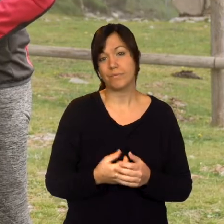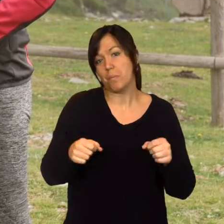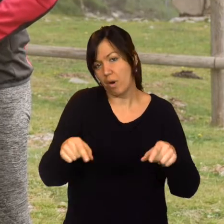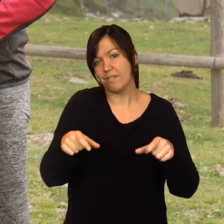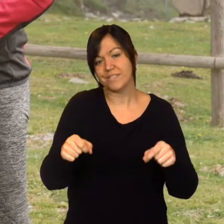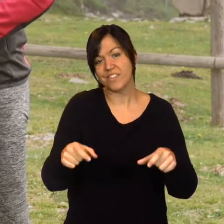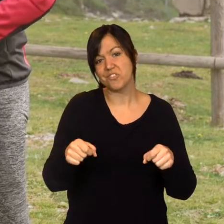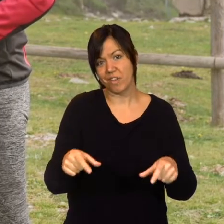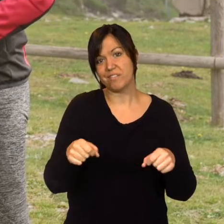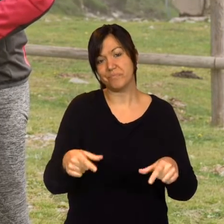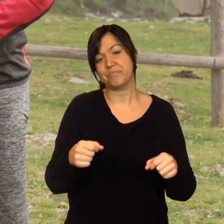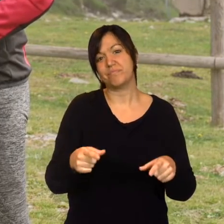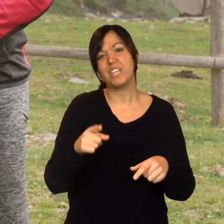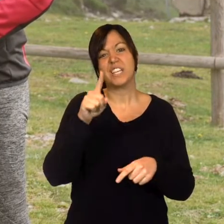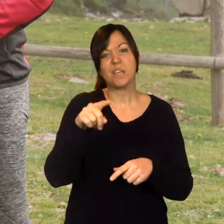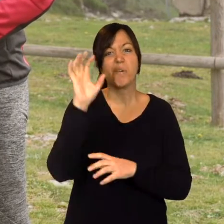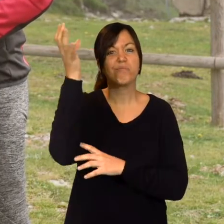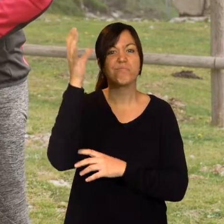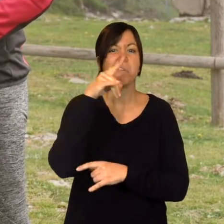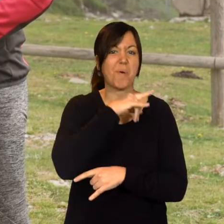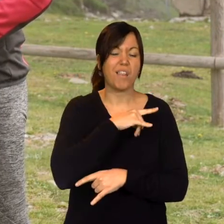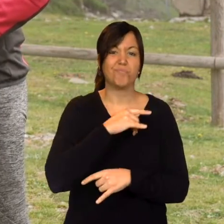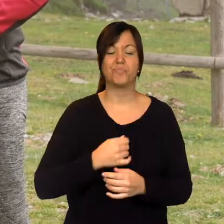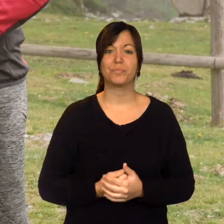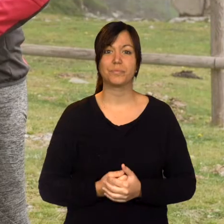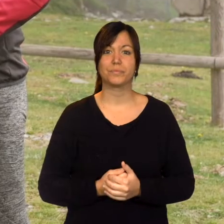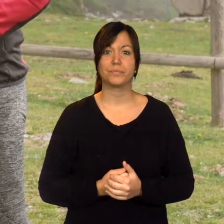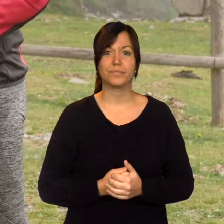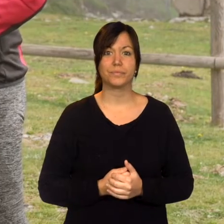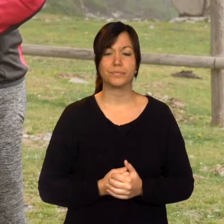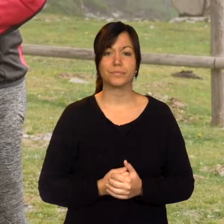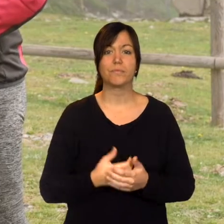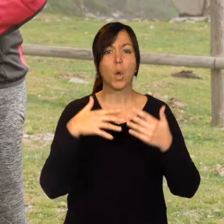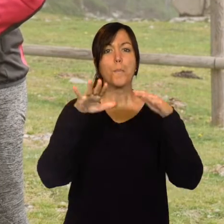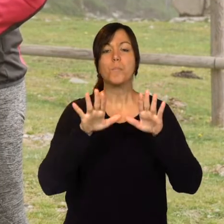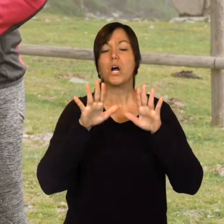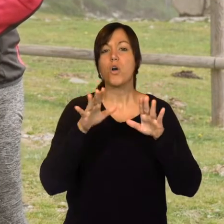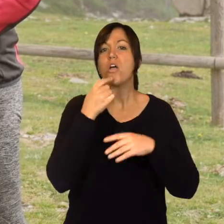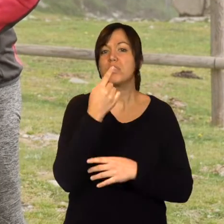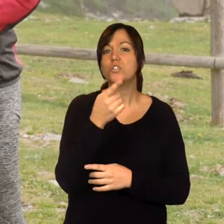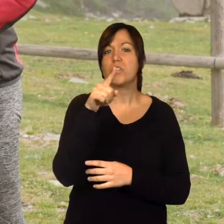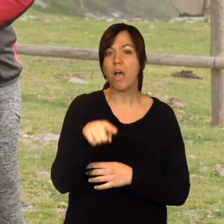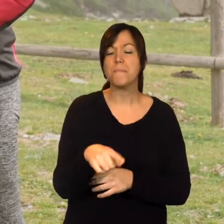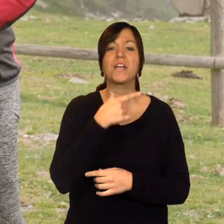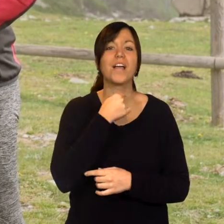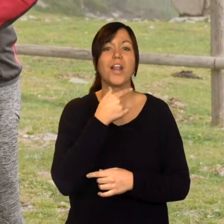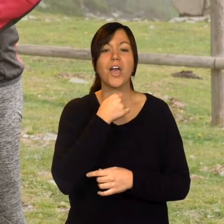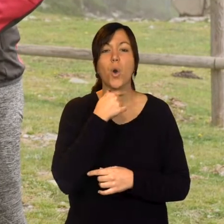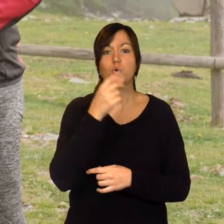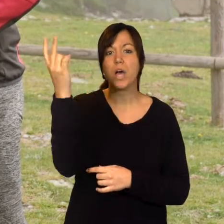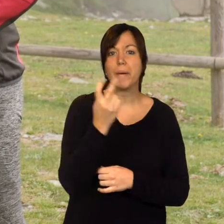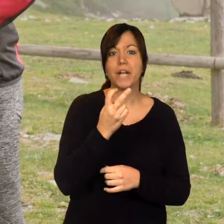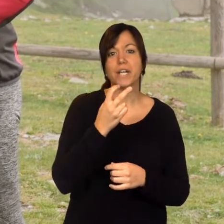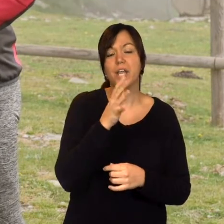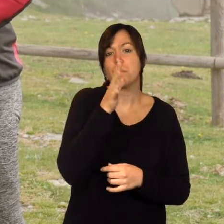Per la cadira. Per la cadira i que ha fet mal temps. D'acord? D'acord. Però també ha dit que li